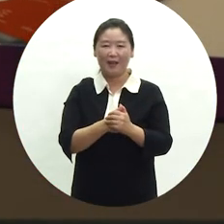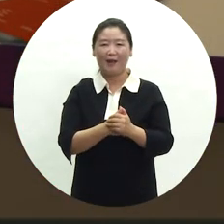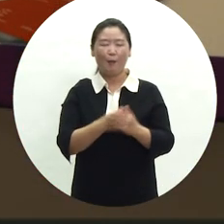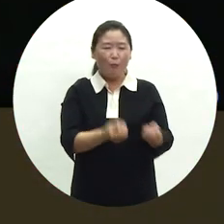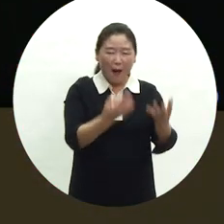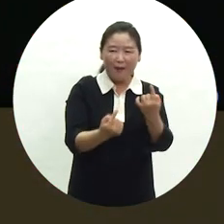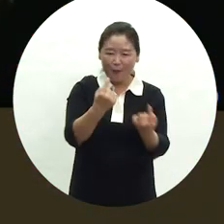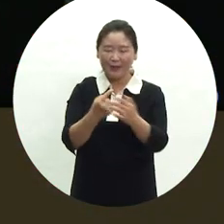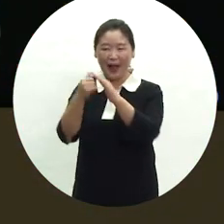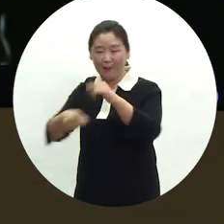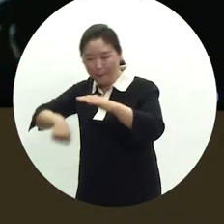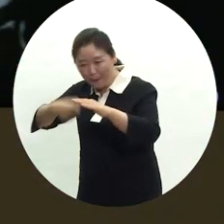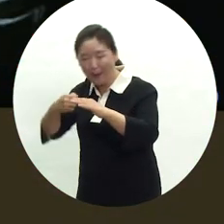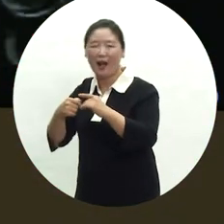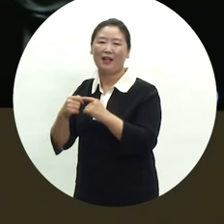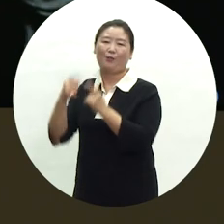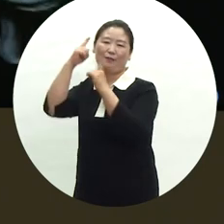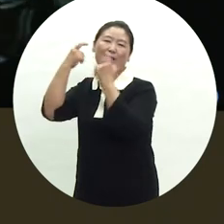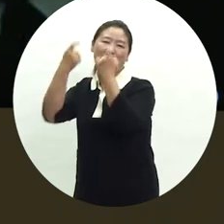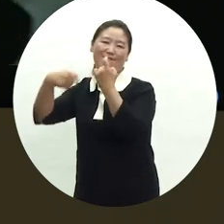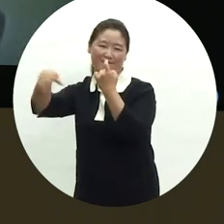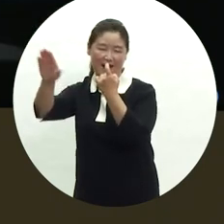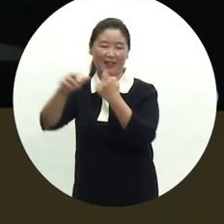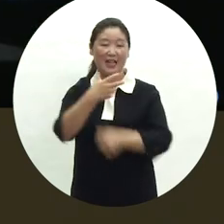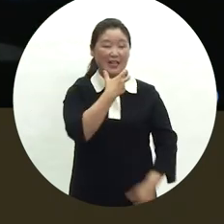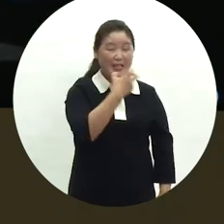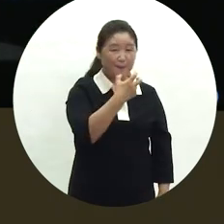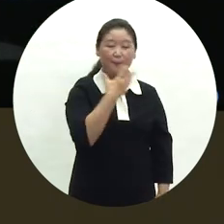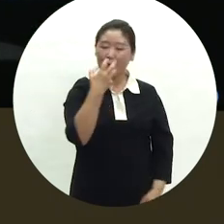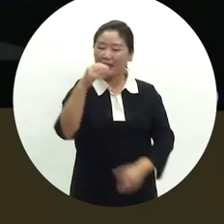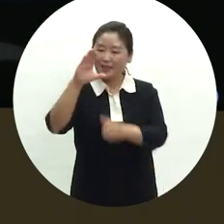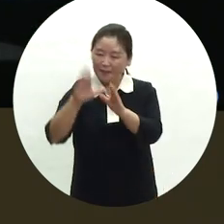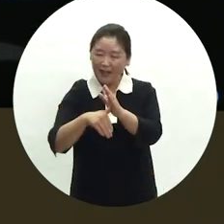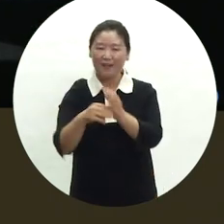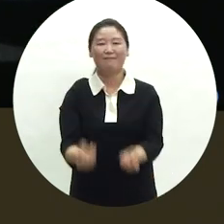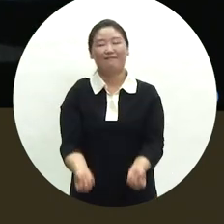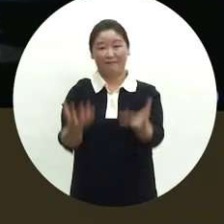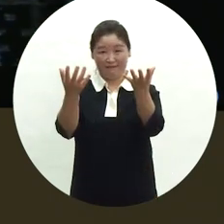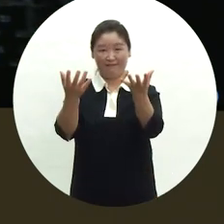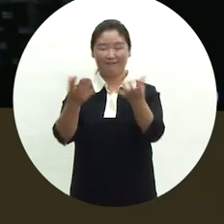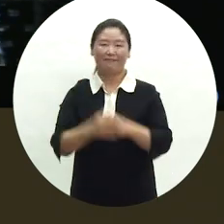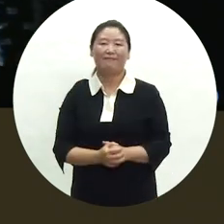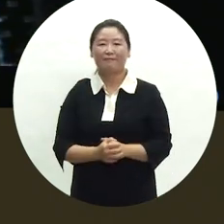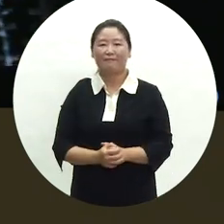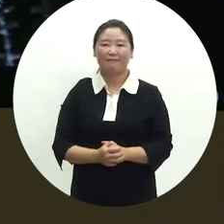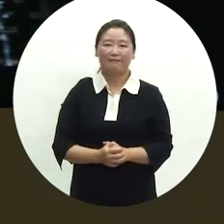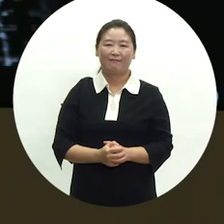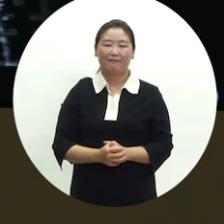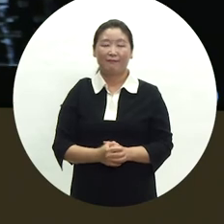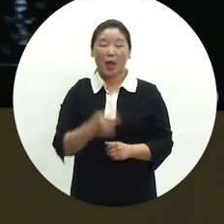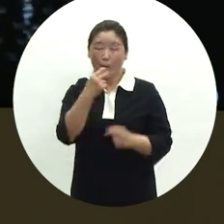식사, 기념여행이 보편화되었으며 7순이나 8순의 수현례를 치르고 있습니다. 이처럼